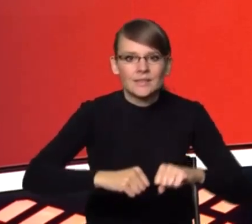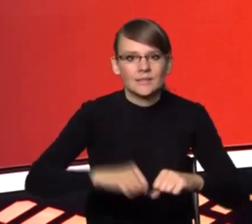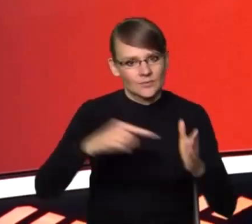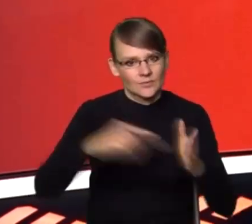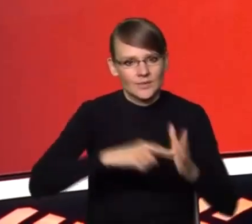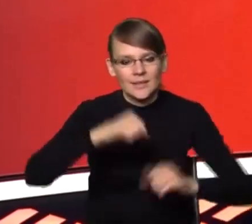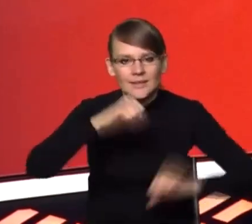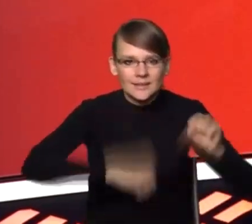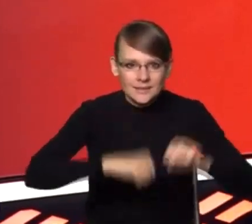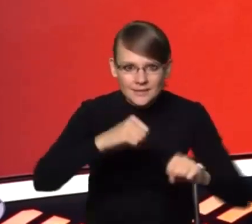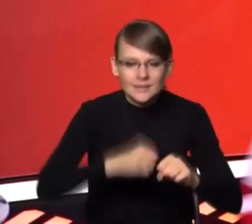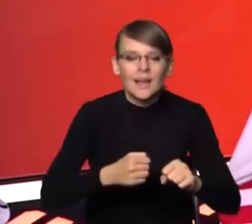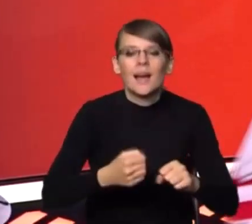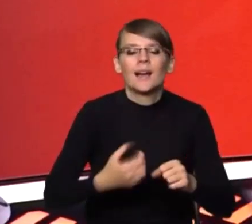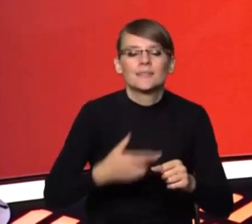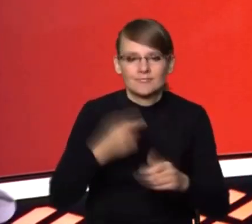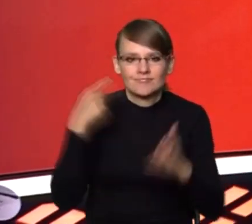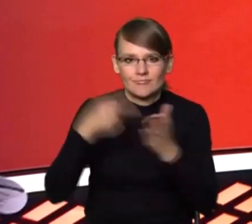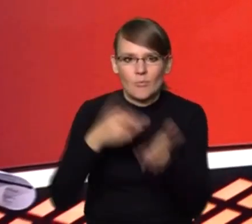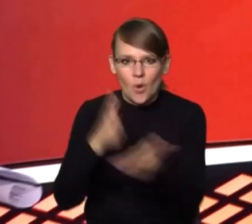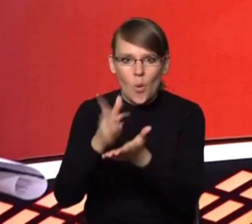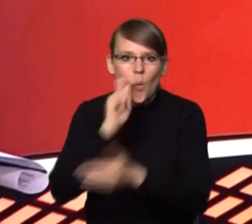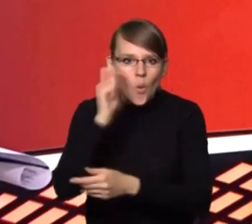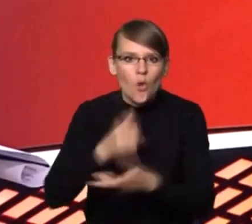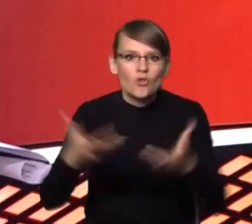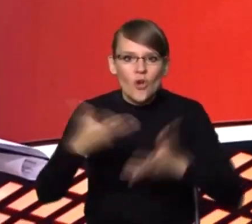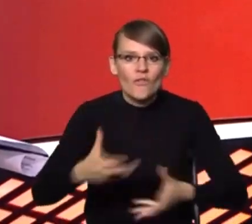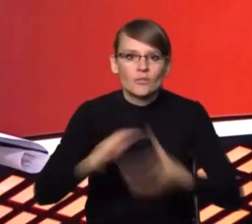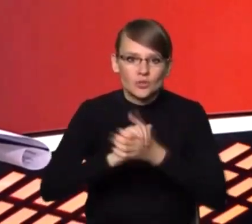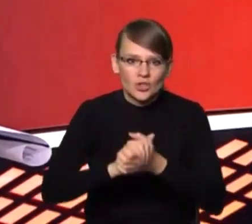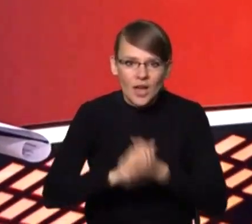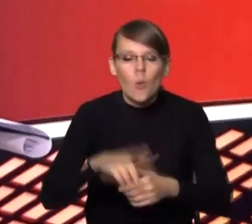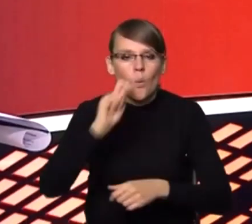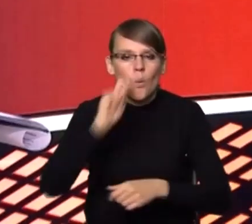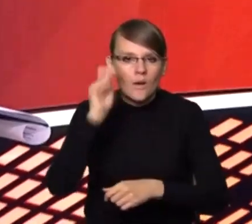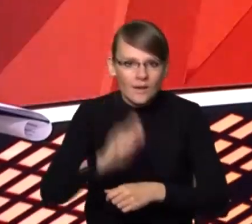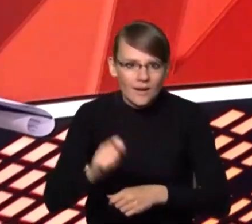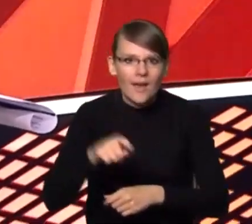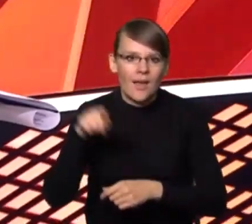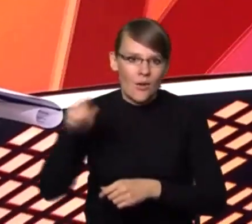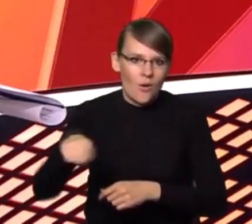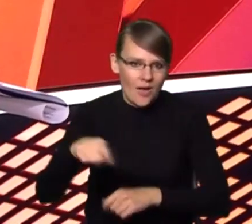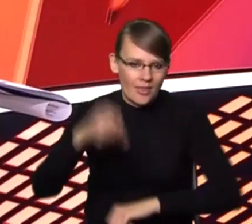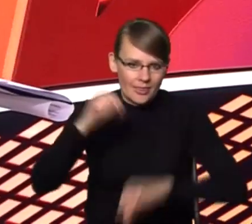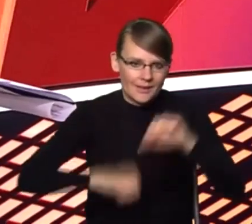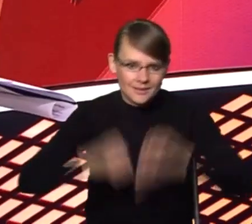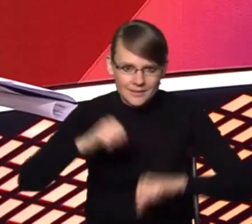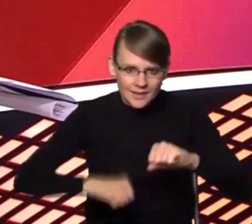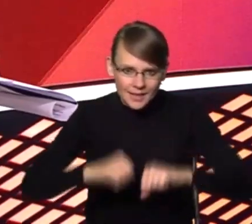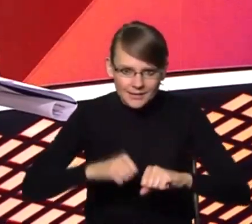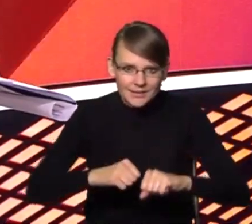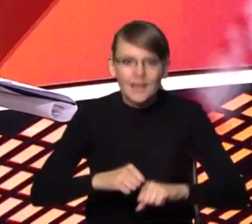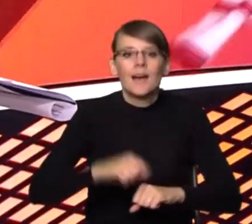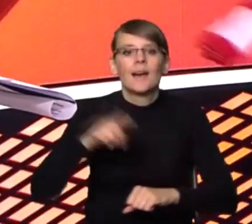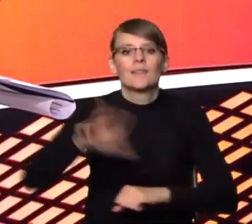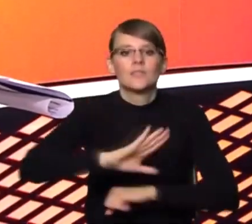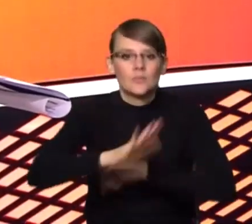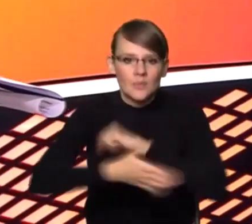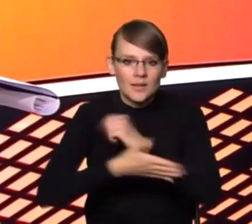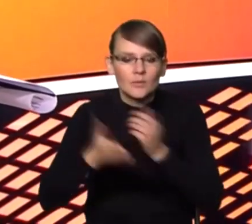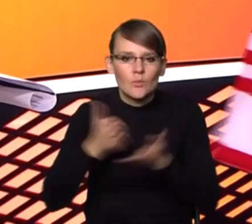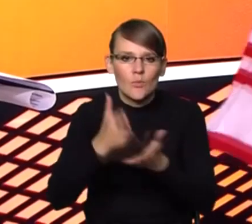na pomoc dla Ukrainy, Towarzystwo Przyjaciół Ukrainy, za ich pośrednictwem odbywają się licytacje, wsparcie, pomoc